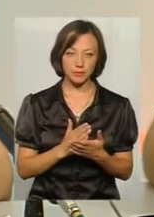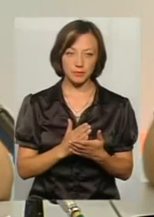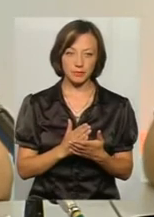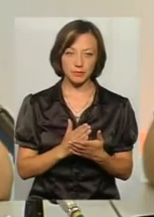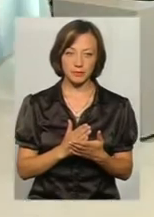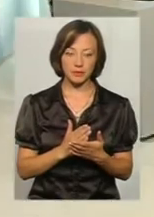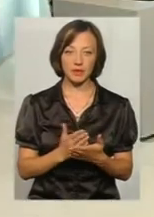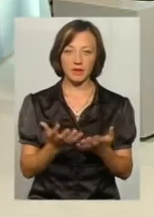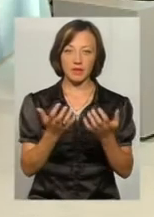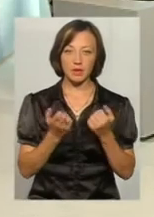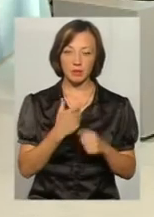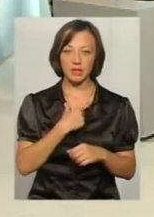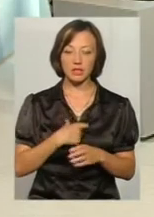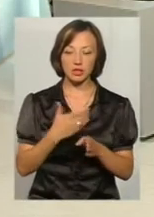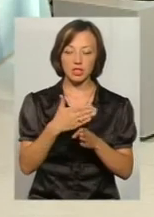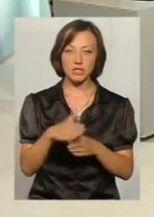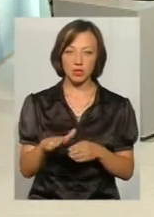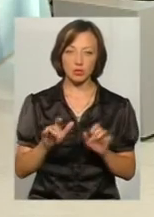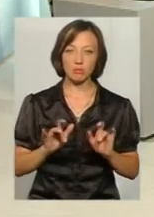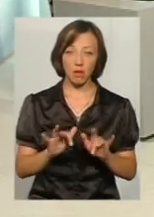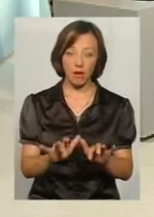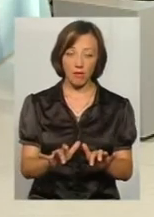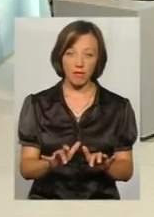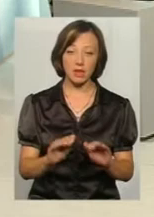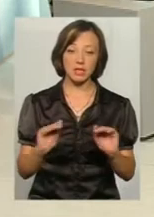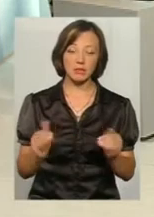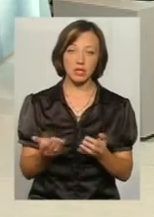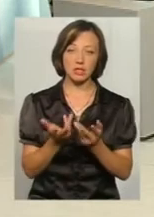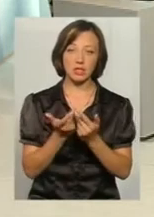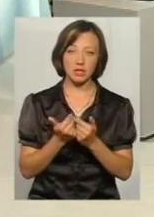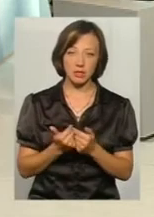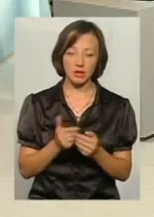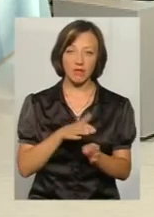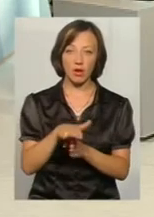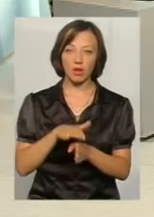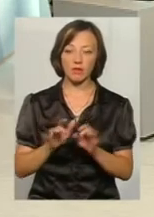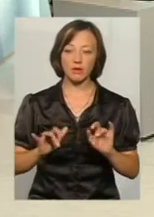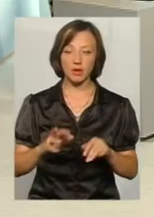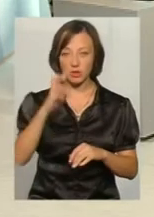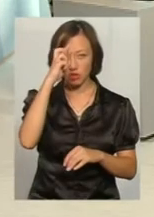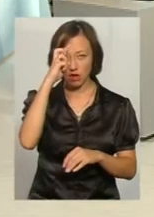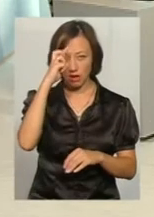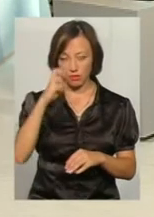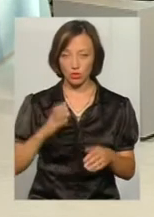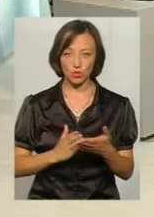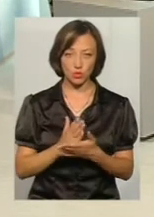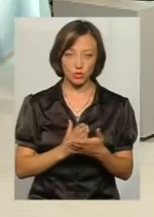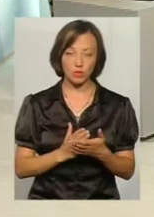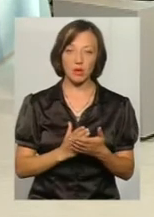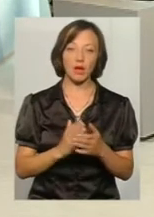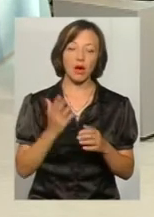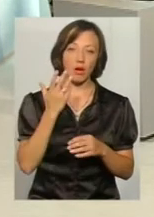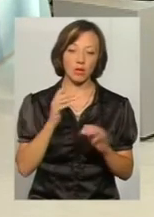перетягне на себе частину виконавчих проваджень, тобто зменшиться кількість виконавчих проваджень в органах Державної виконавчої служби при